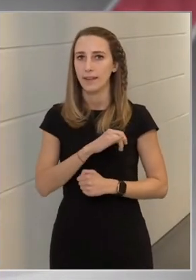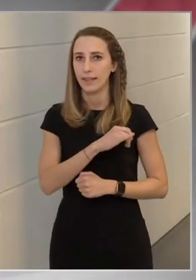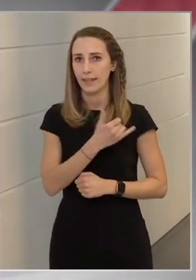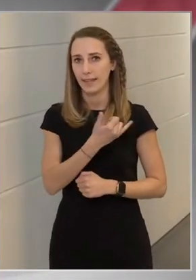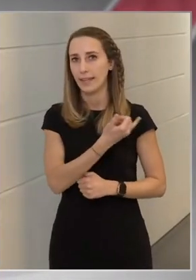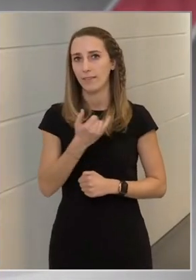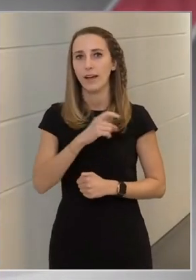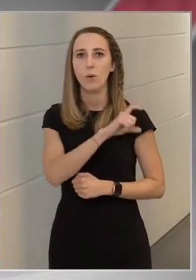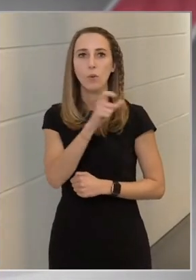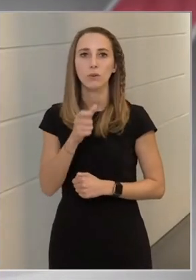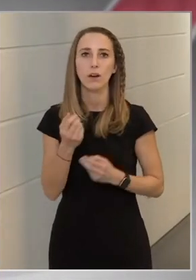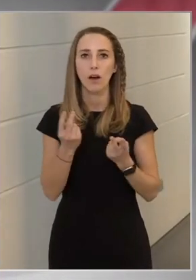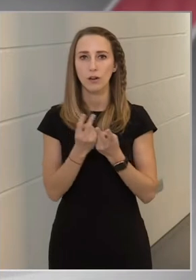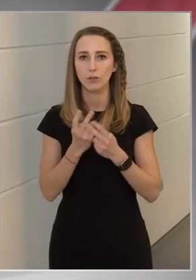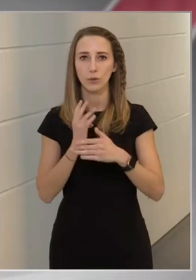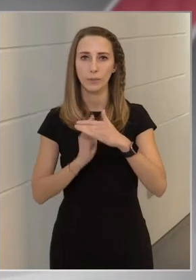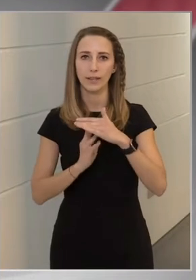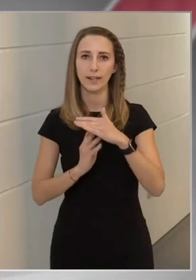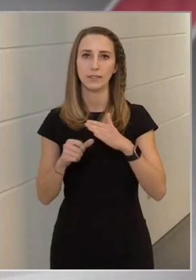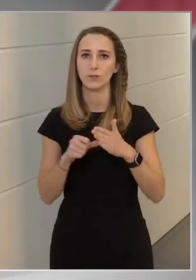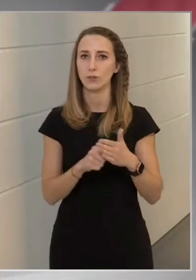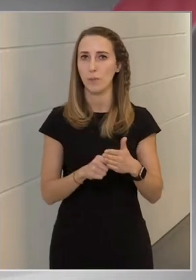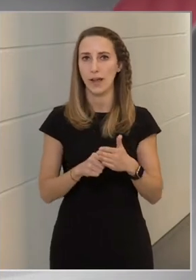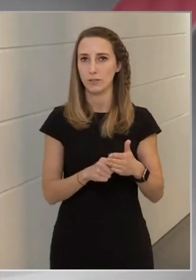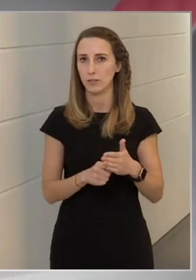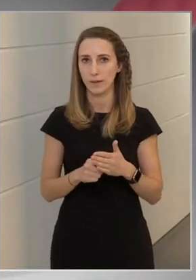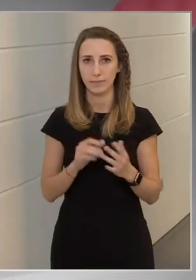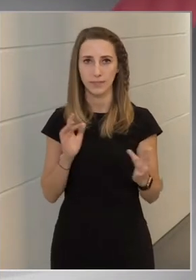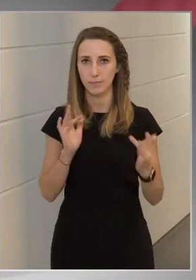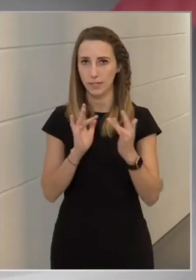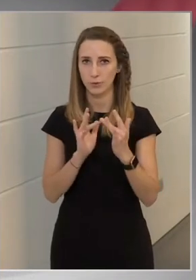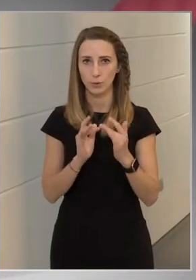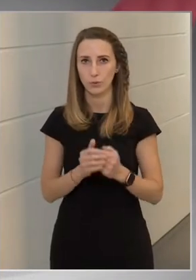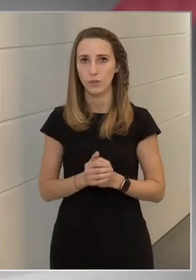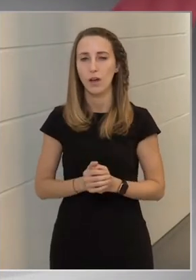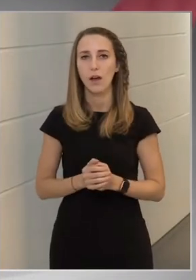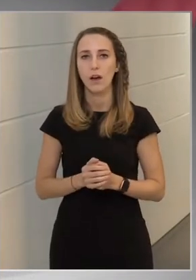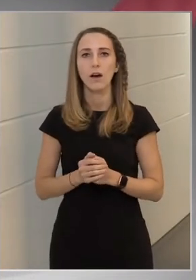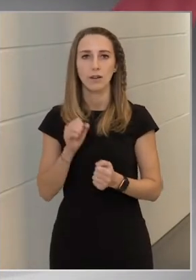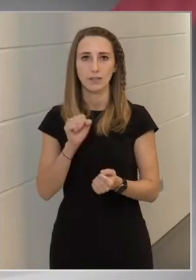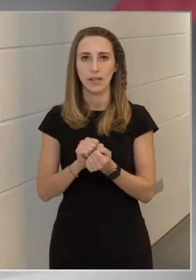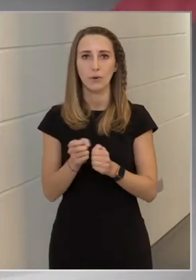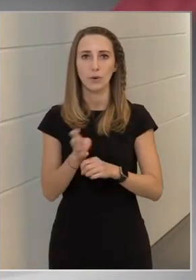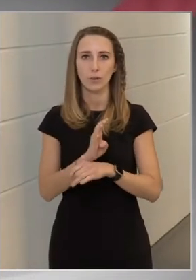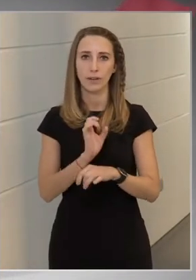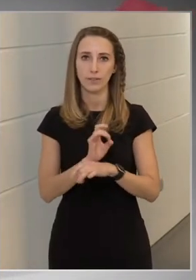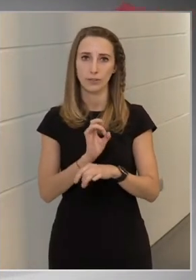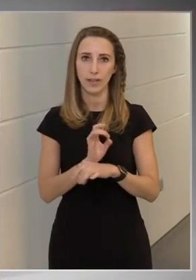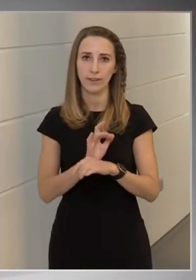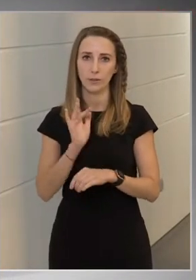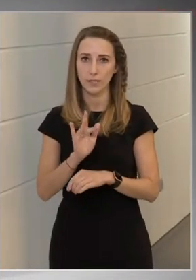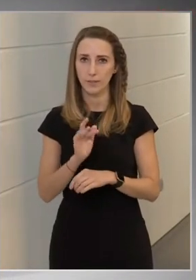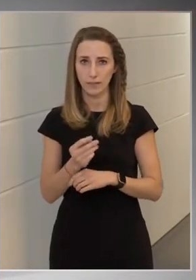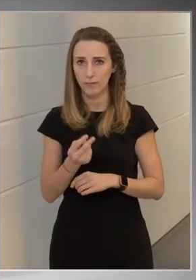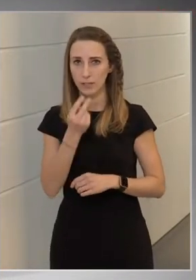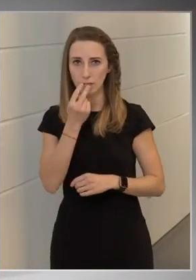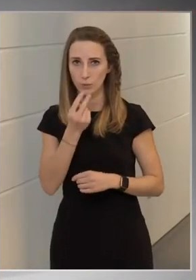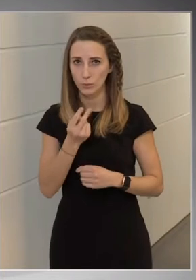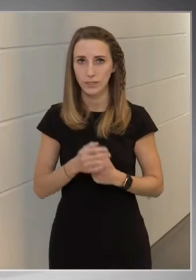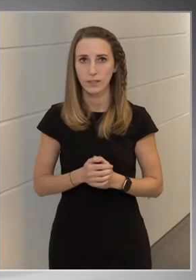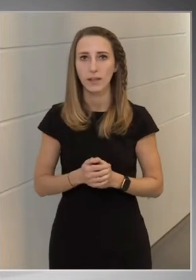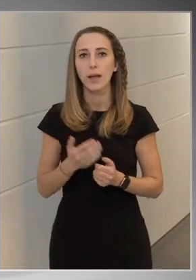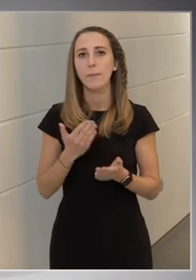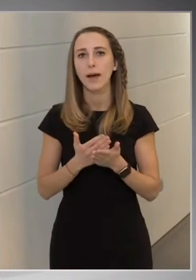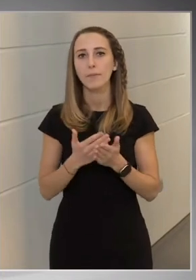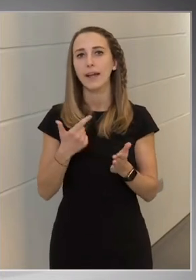hasonló migrációs nyomással nem szembesültünk. Ezek a számok koronavírus járvány közepette talán fel sem tűnik, de már-már a